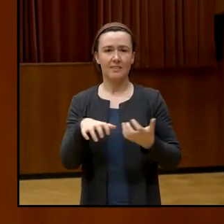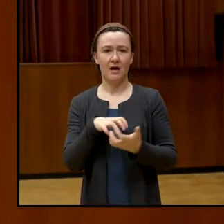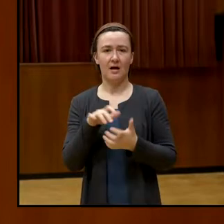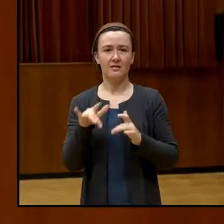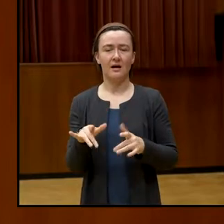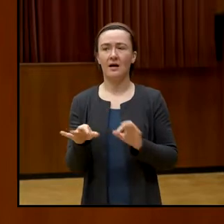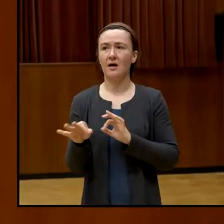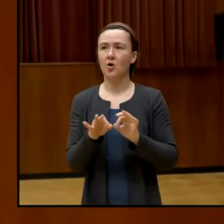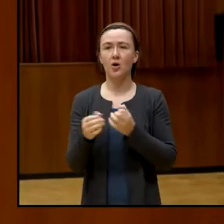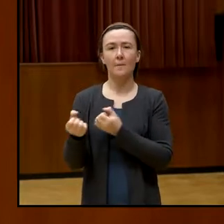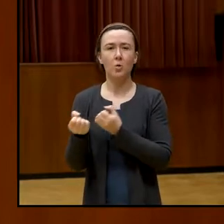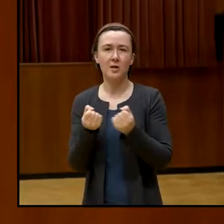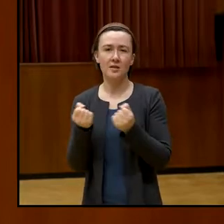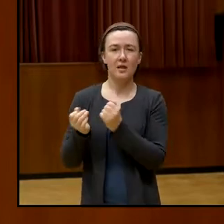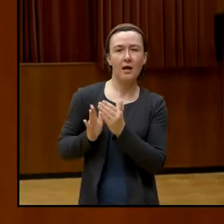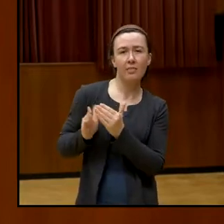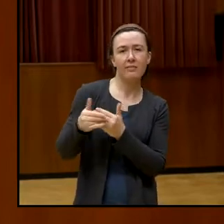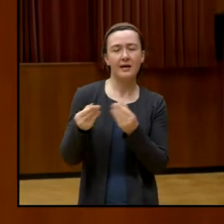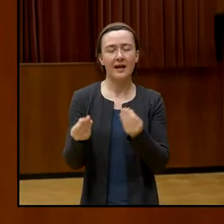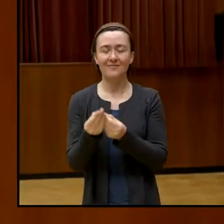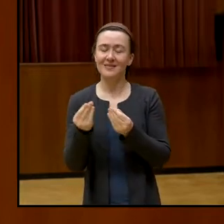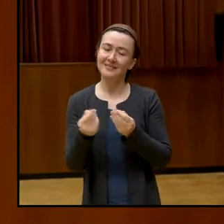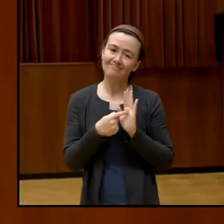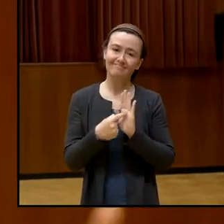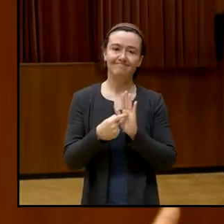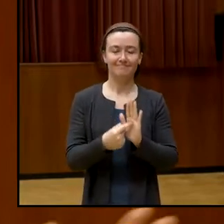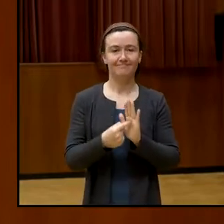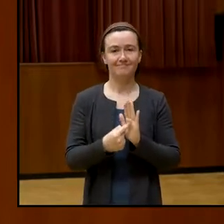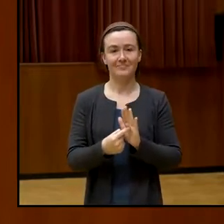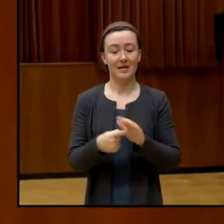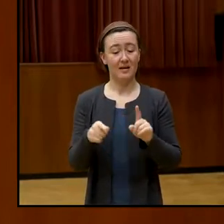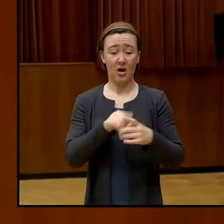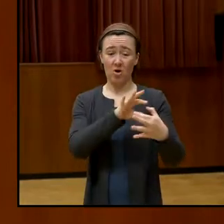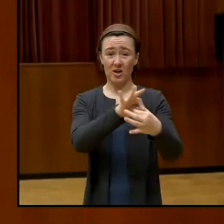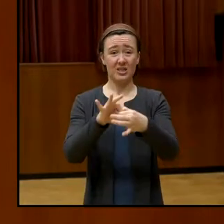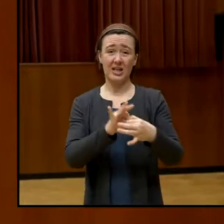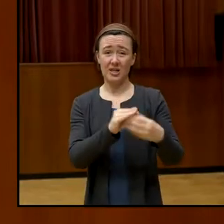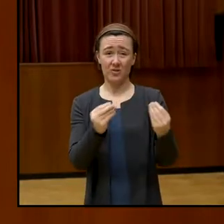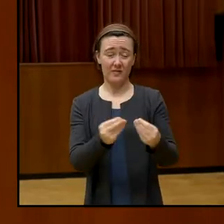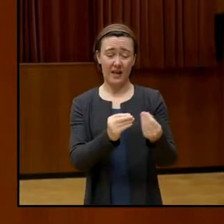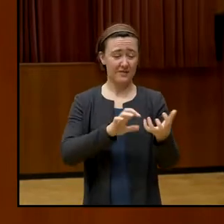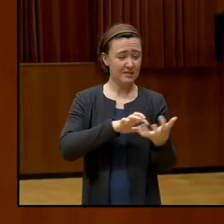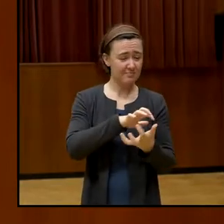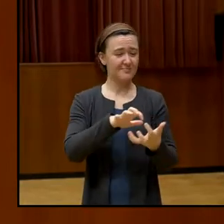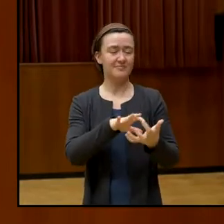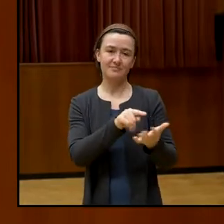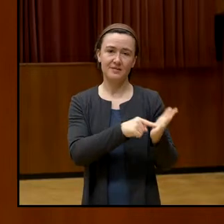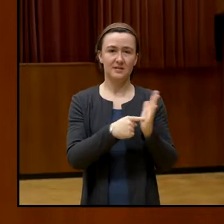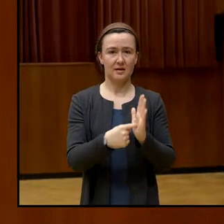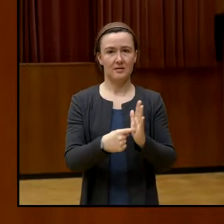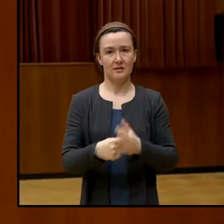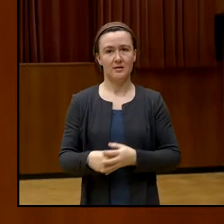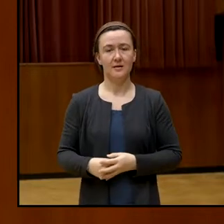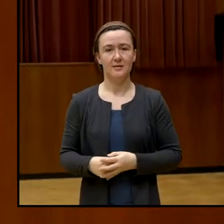Skandale in der Politik auf. Die decken aber auch Skandale in der Gesellschaft auf. Sie sind,